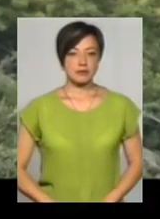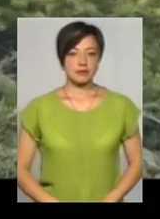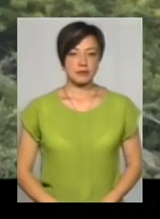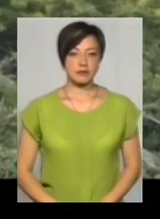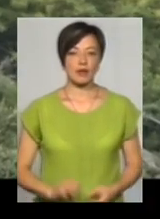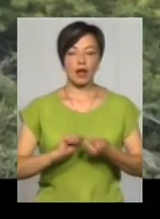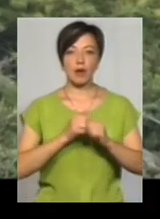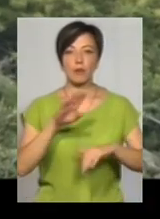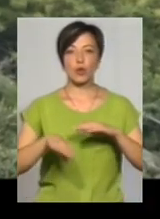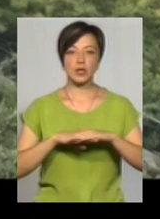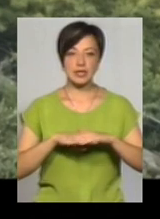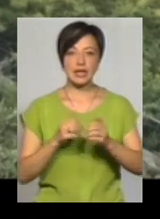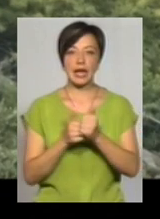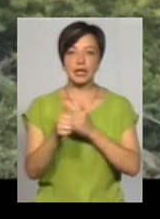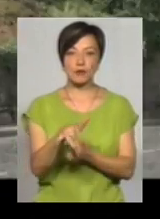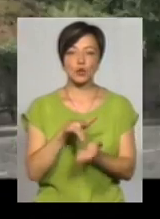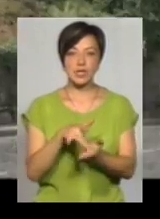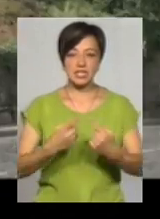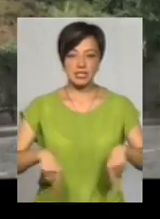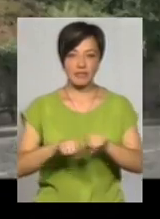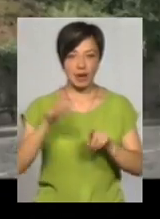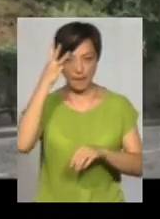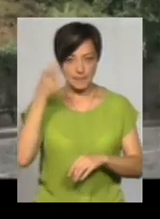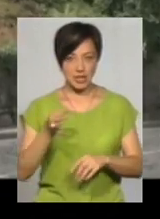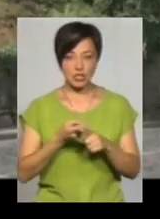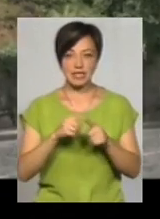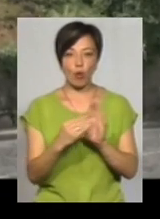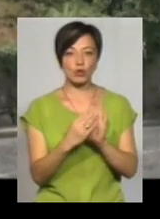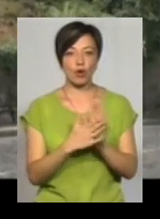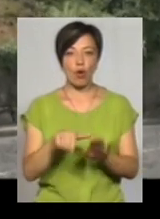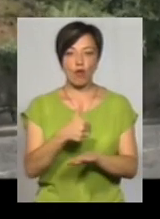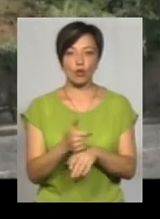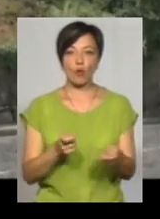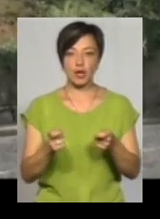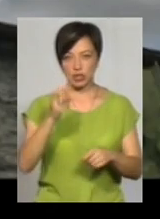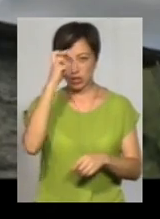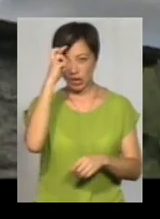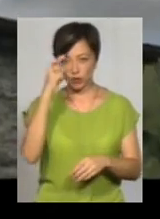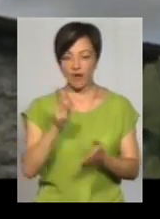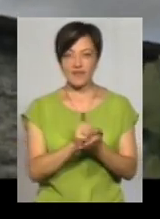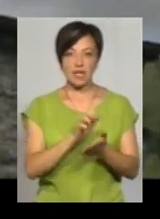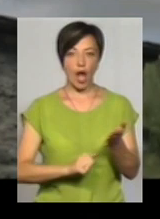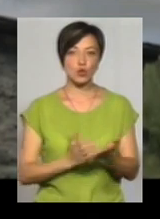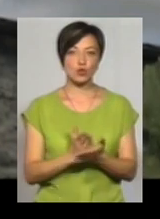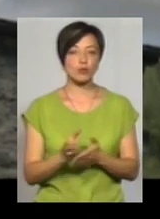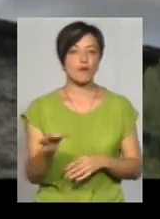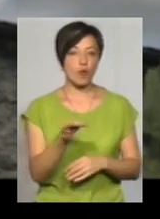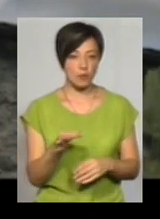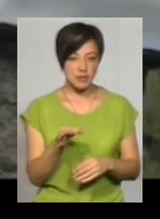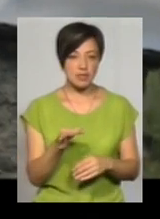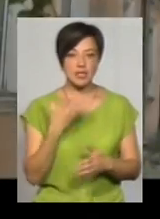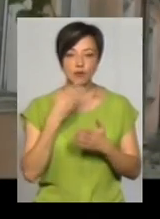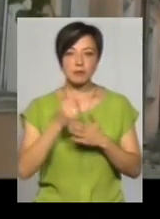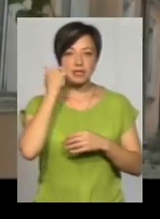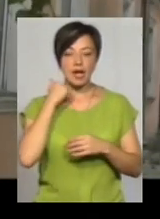Кам'янець-Подільський – лідер у туристичній сфері Хмельниччини. Це констатують в головному управлінні Державної фіскальної служби області. Своїм